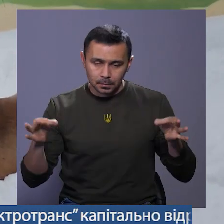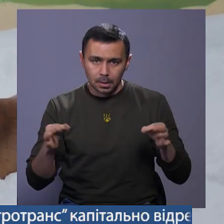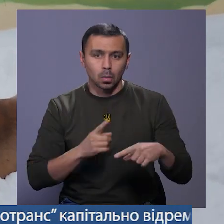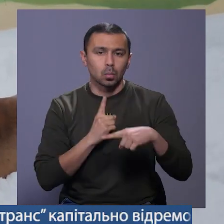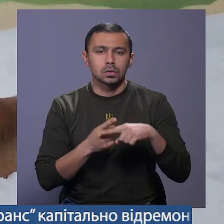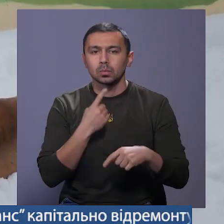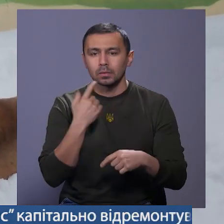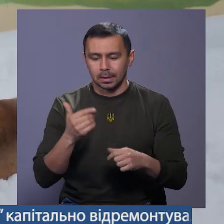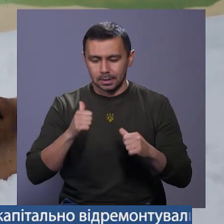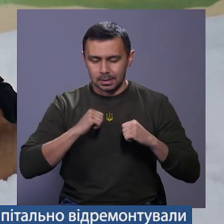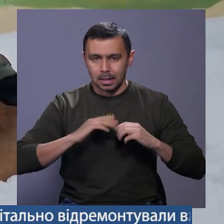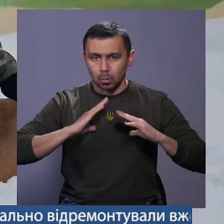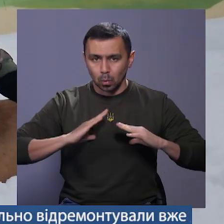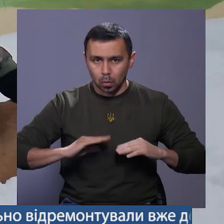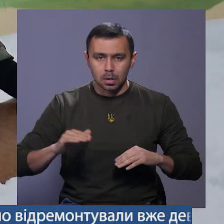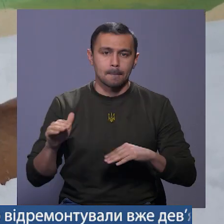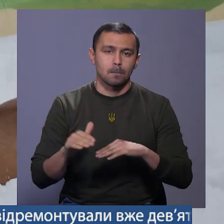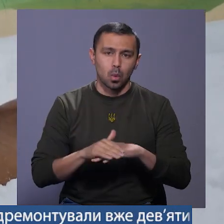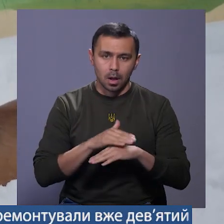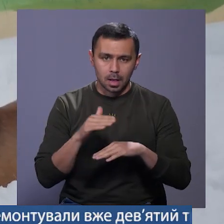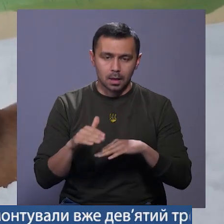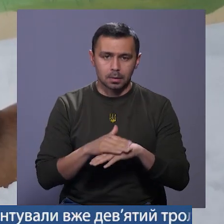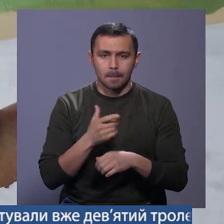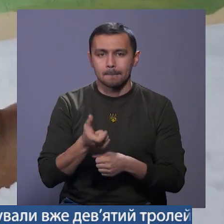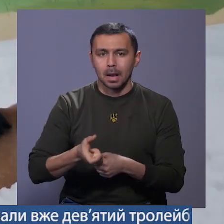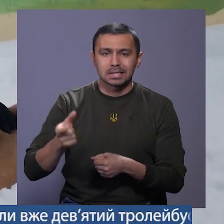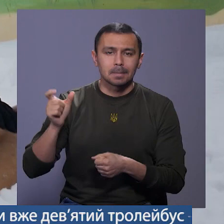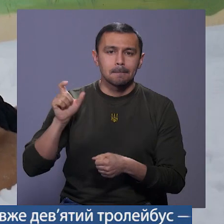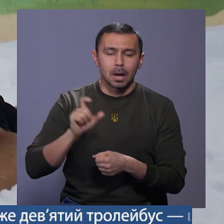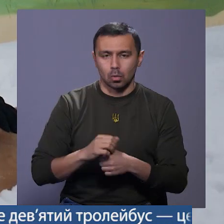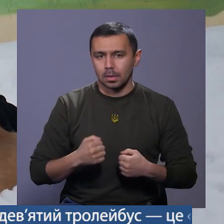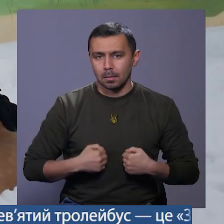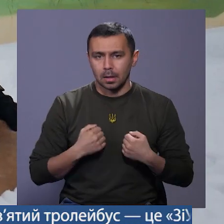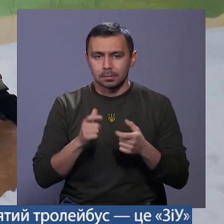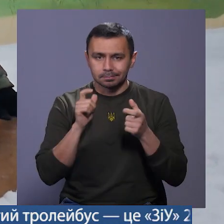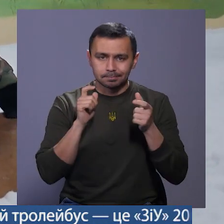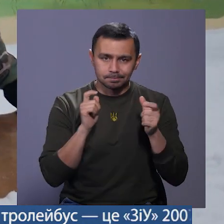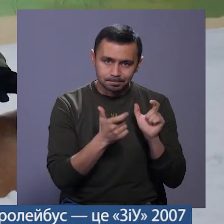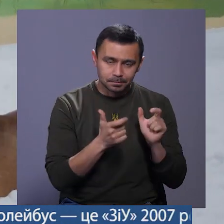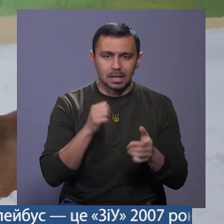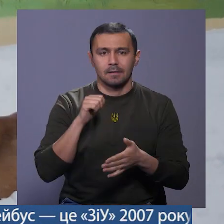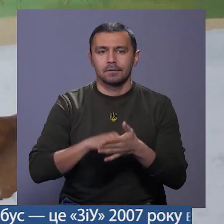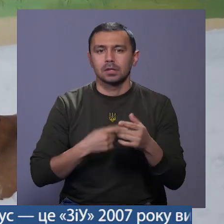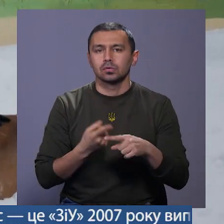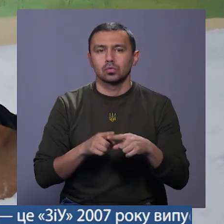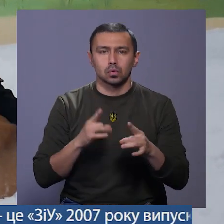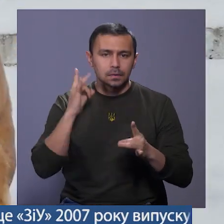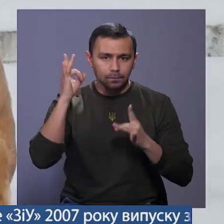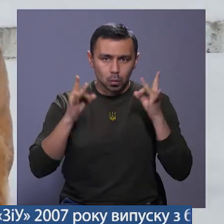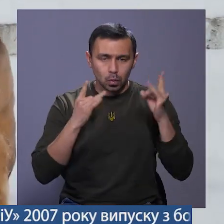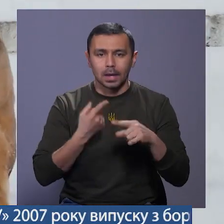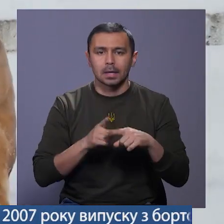спробувати її заспокоїти, погладити її, максимально намагатися відволікати від цього звуку.